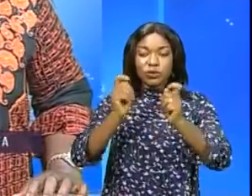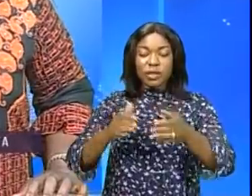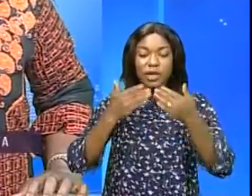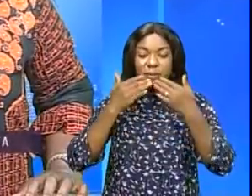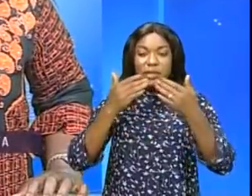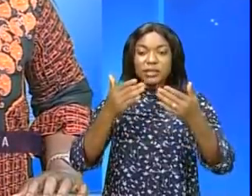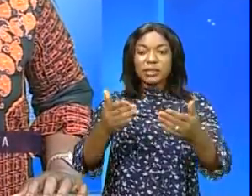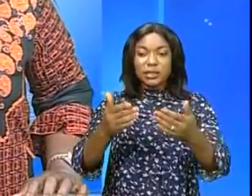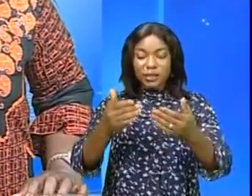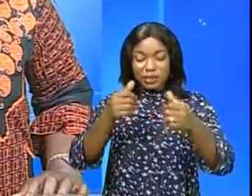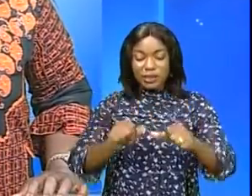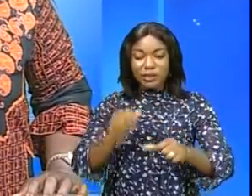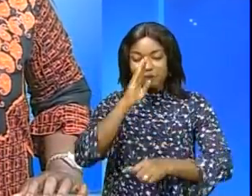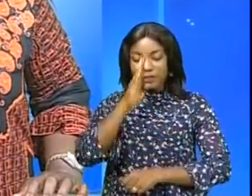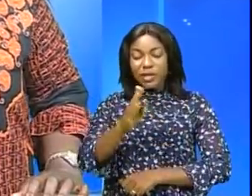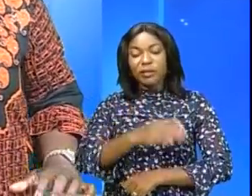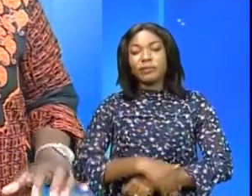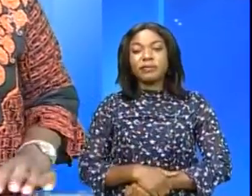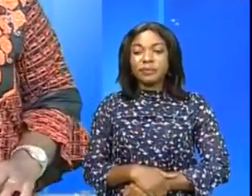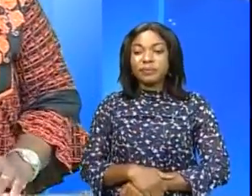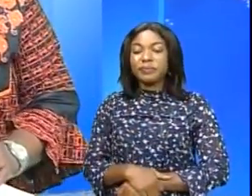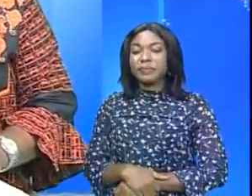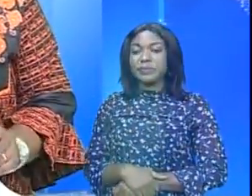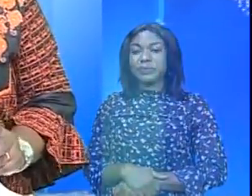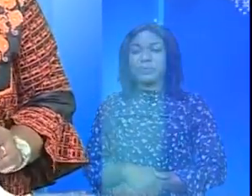c'est avec Christine Linso regardé cette vidéo Merci